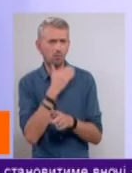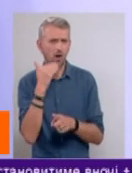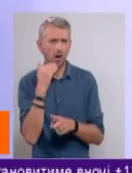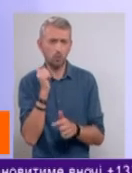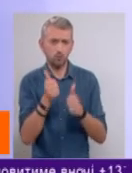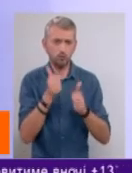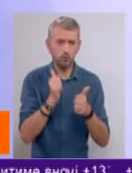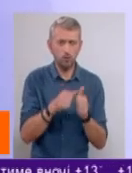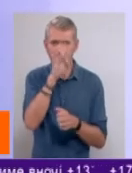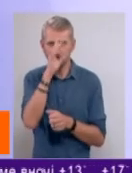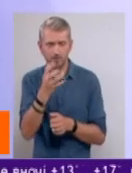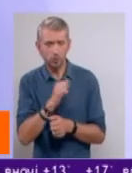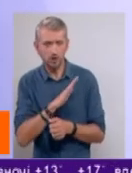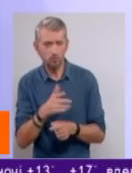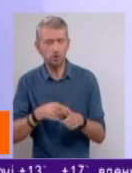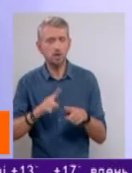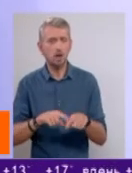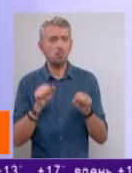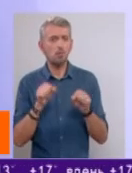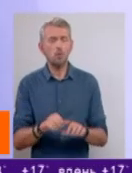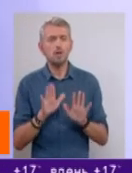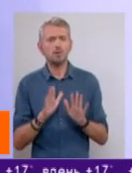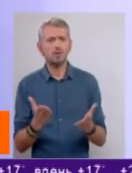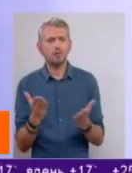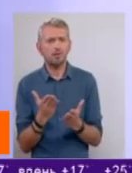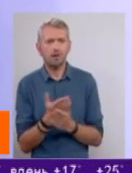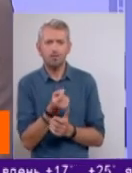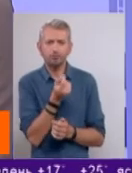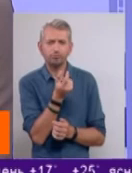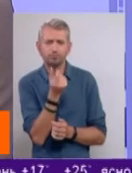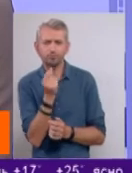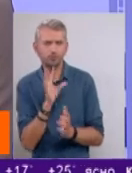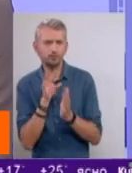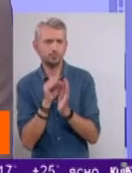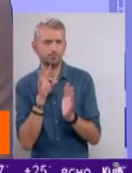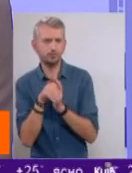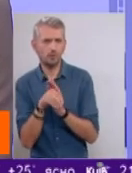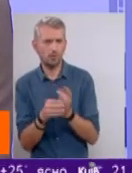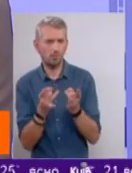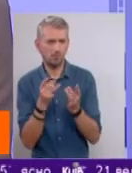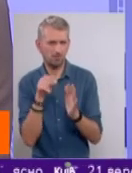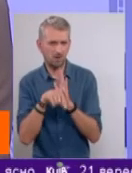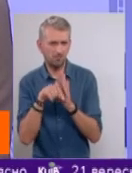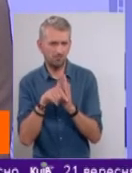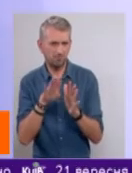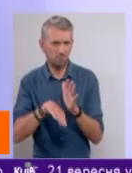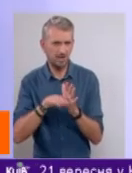слави і так далі. Це можна тільки якось точечно інтегрувати в такий достатньо примітивний контент. Але